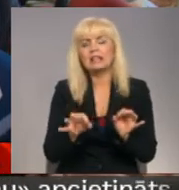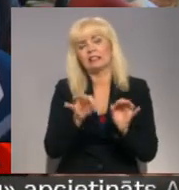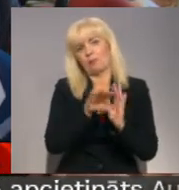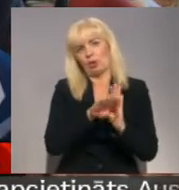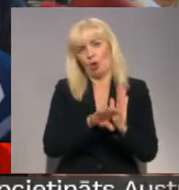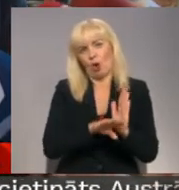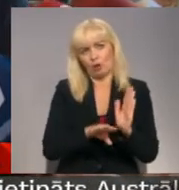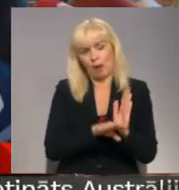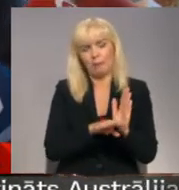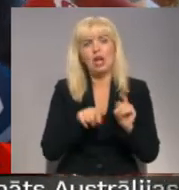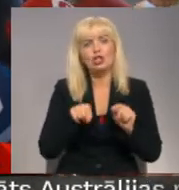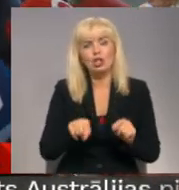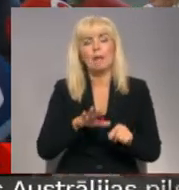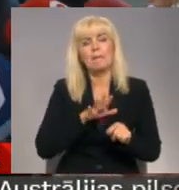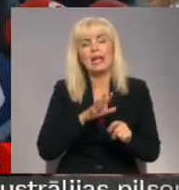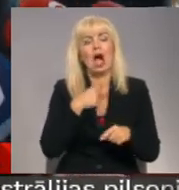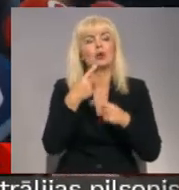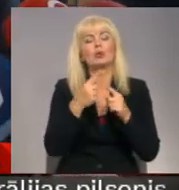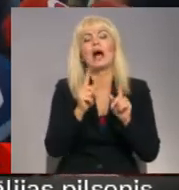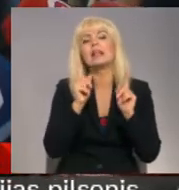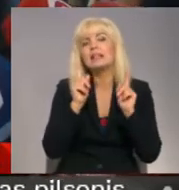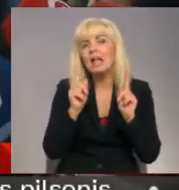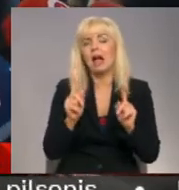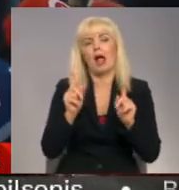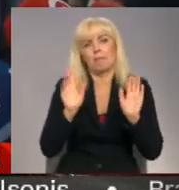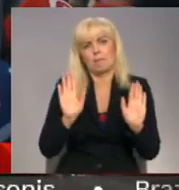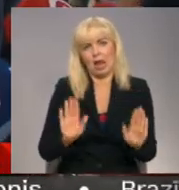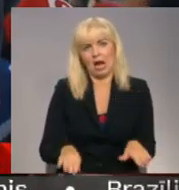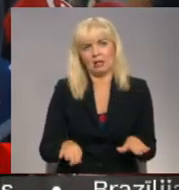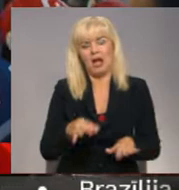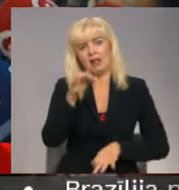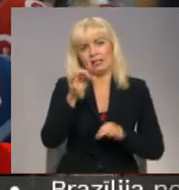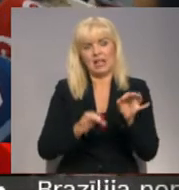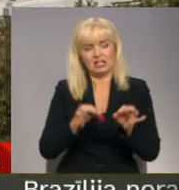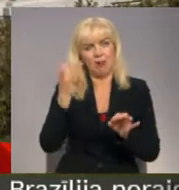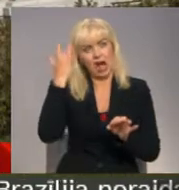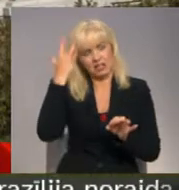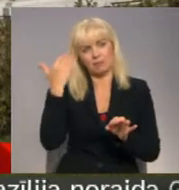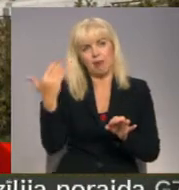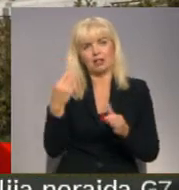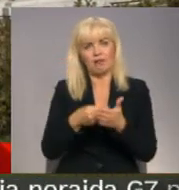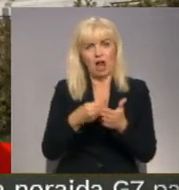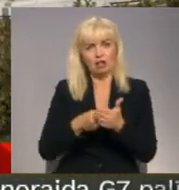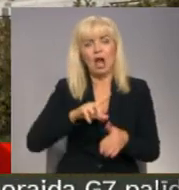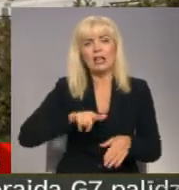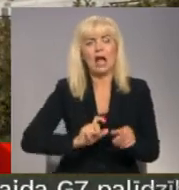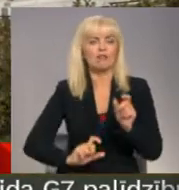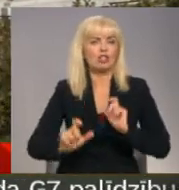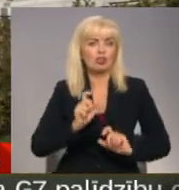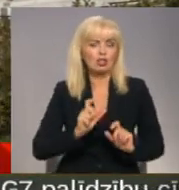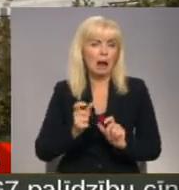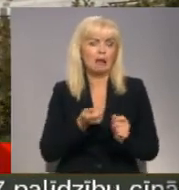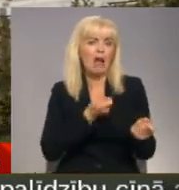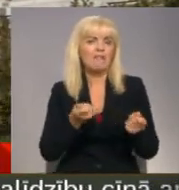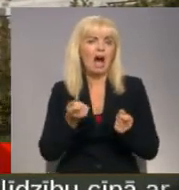šeit bija runa tikai par tiesiskā aspektu vērtēšanu. Par Latvijas universitātes rektora